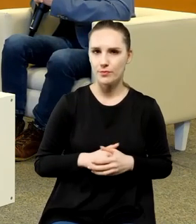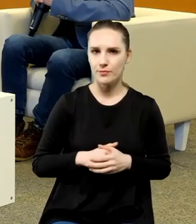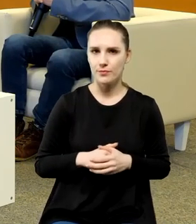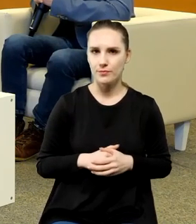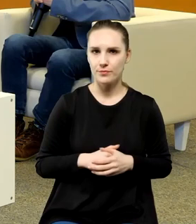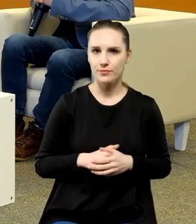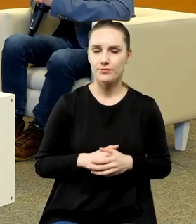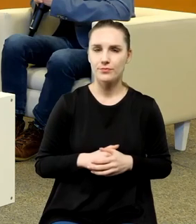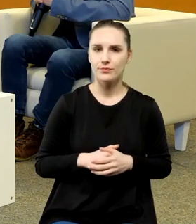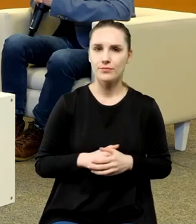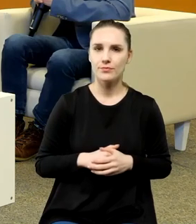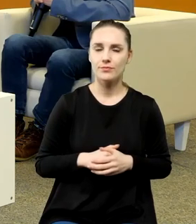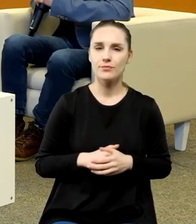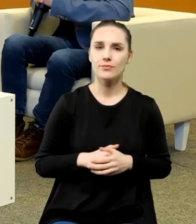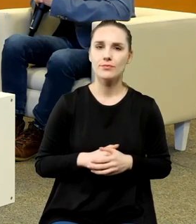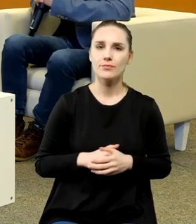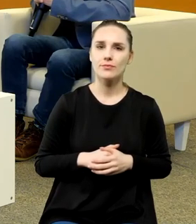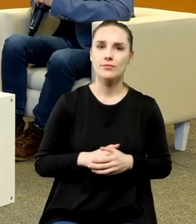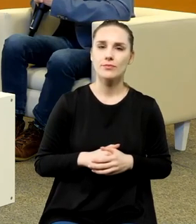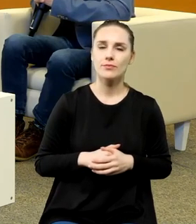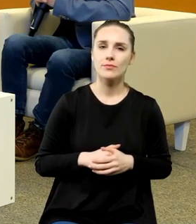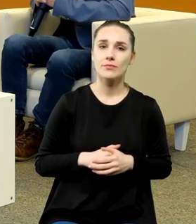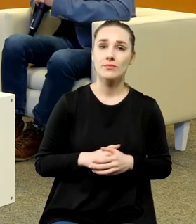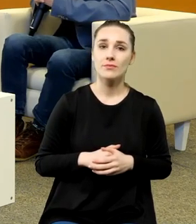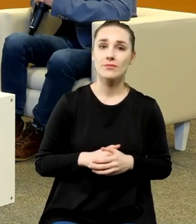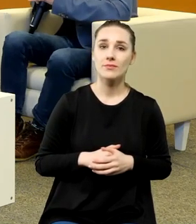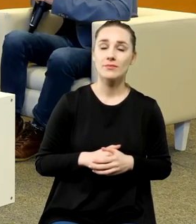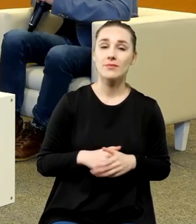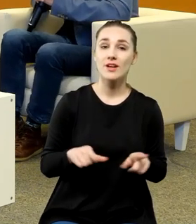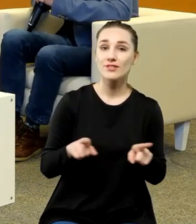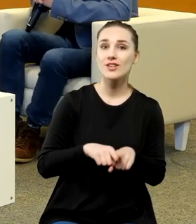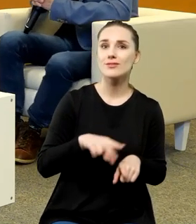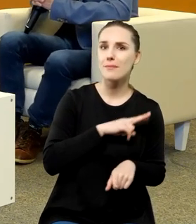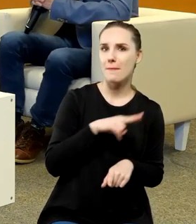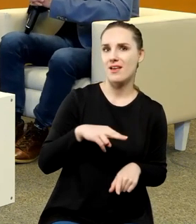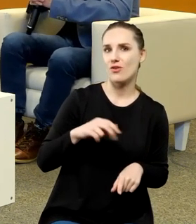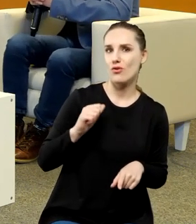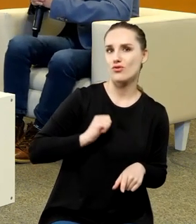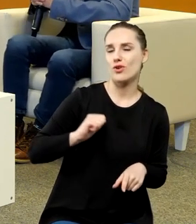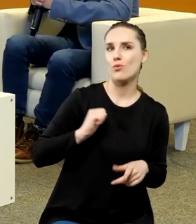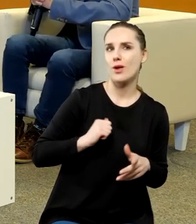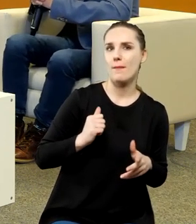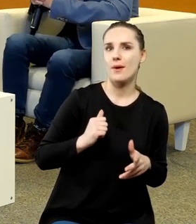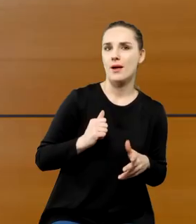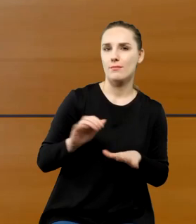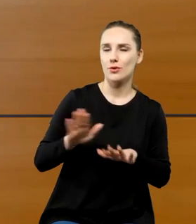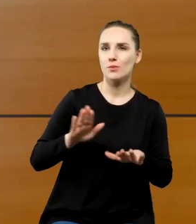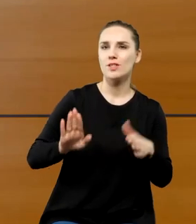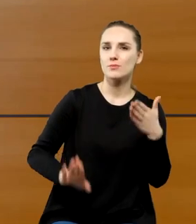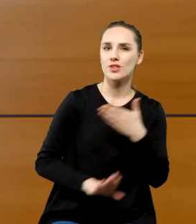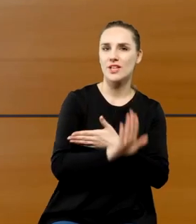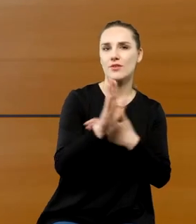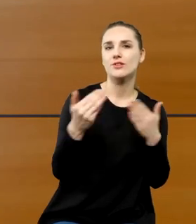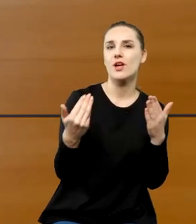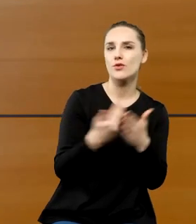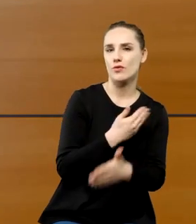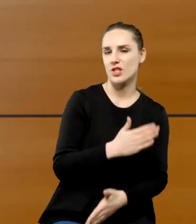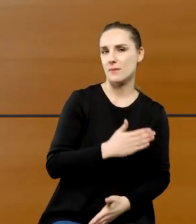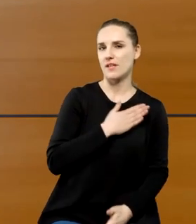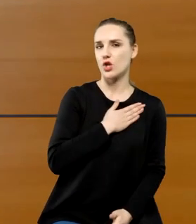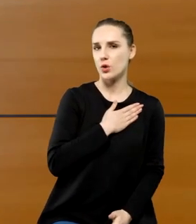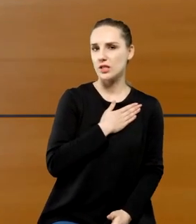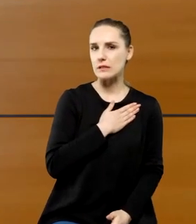w duchu właśnie tego czego byśmy oczekiwali no powiedzmy tak jak jest to właśnie przedstawiane nowoczesnego patriotyzmu